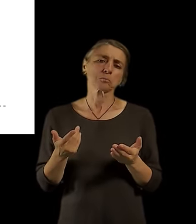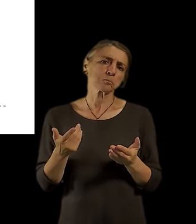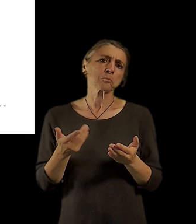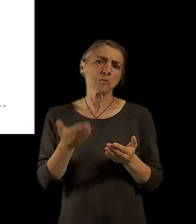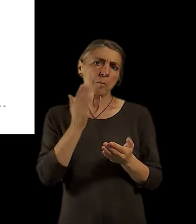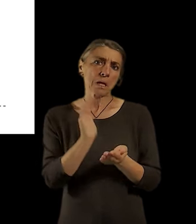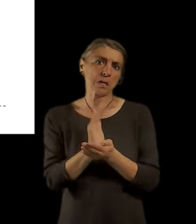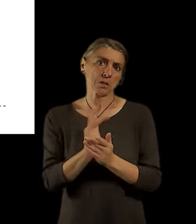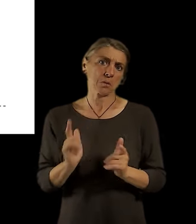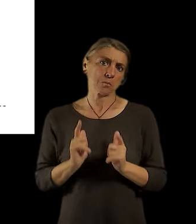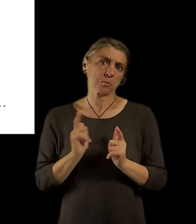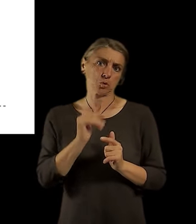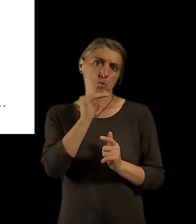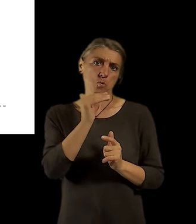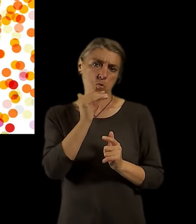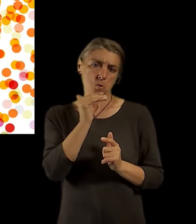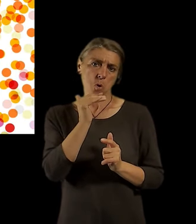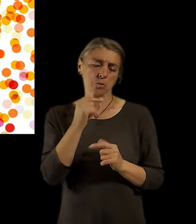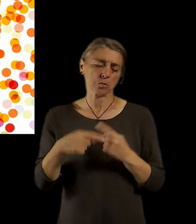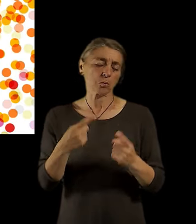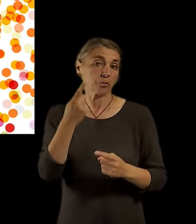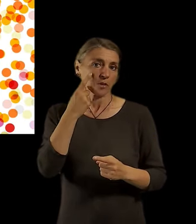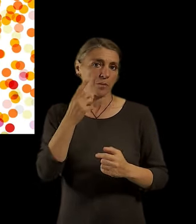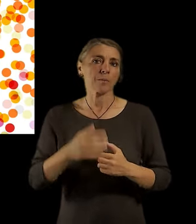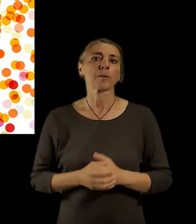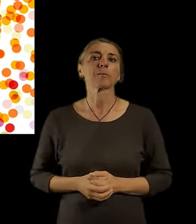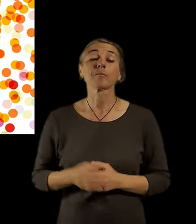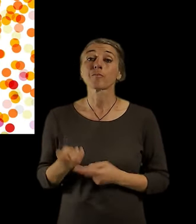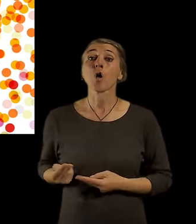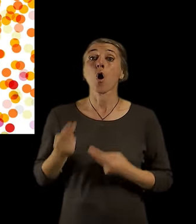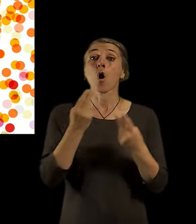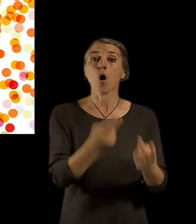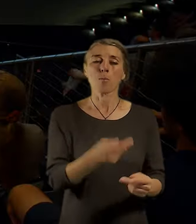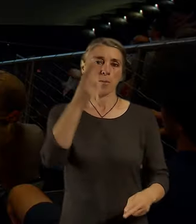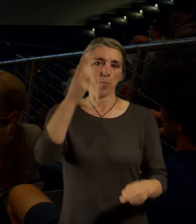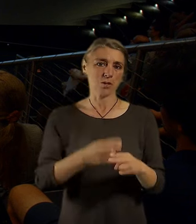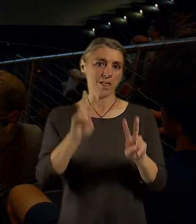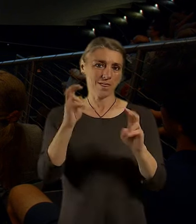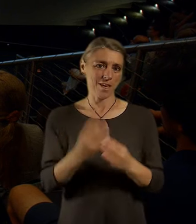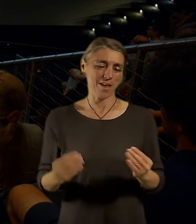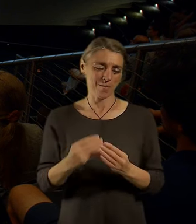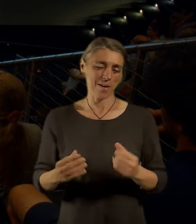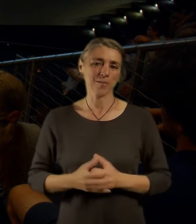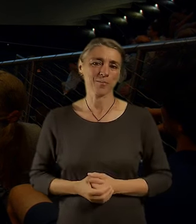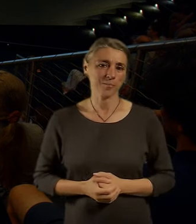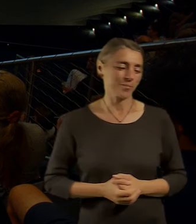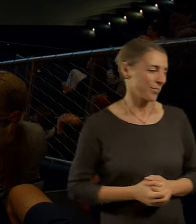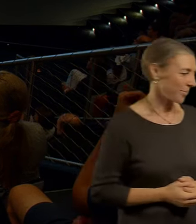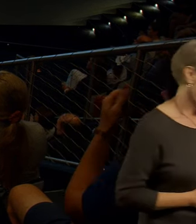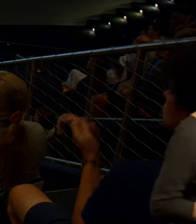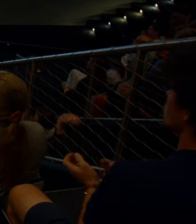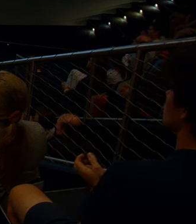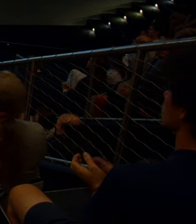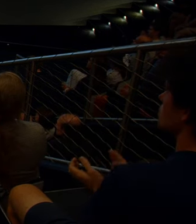dostatečný a stabilní. Tak a já předám poslední štafetový kolík. Děkuju. Tome.